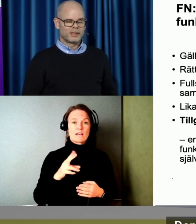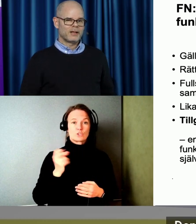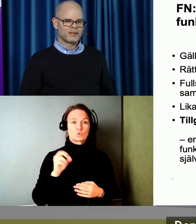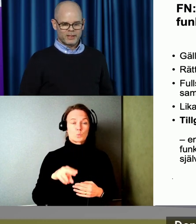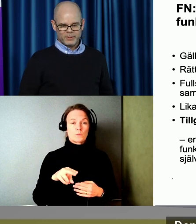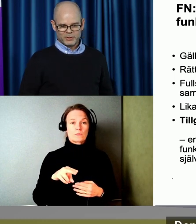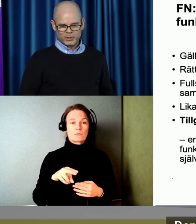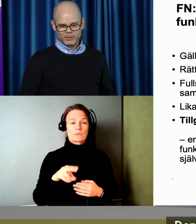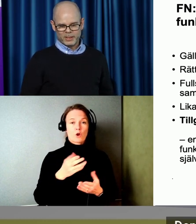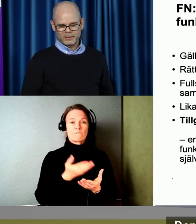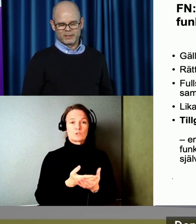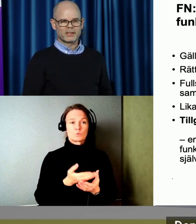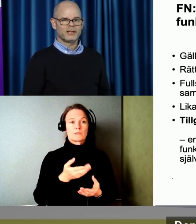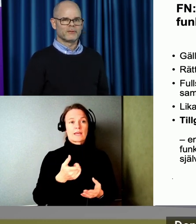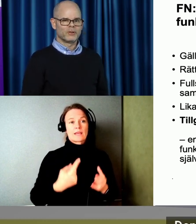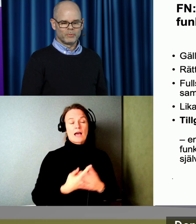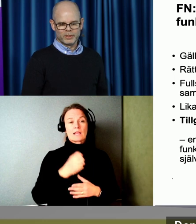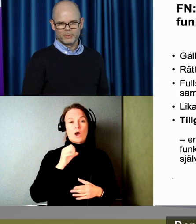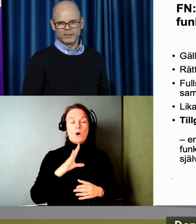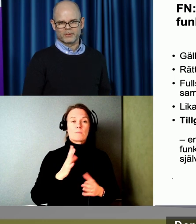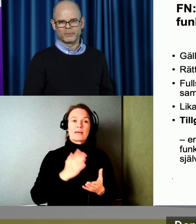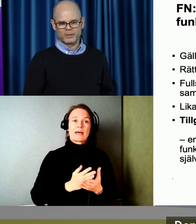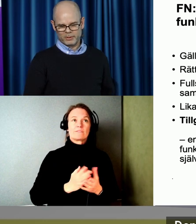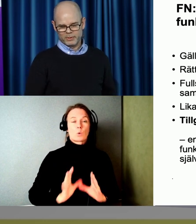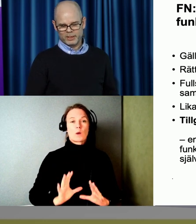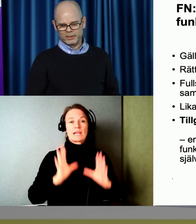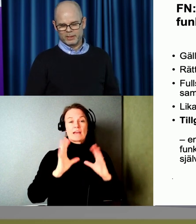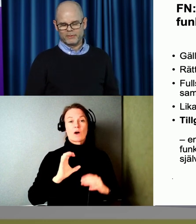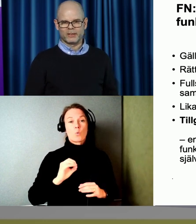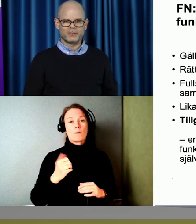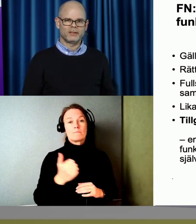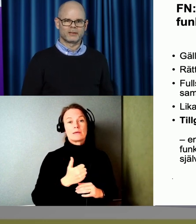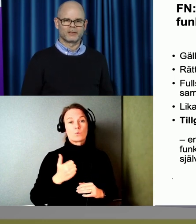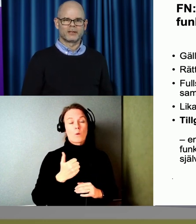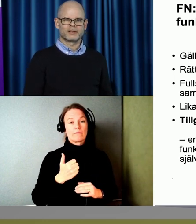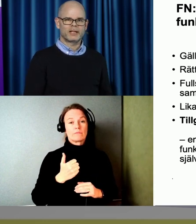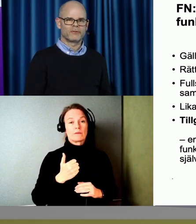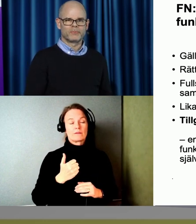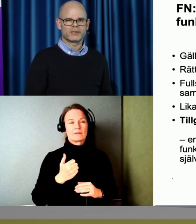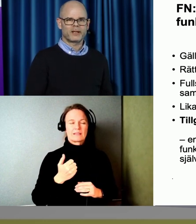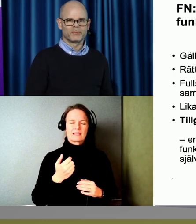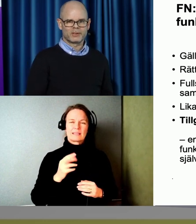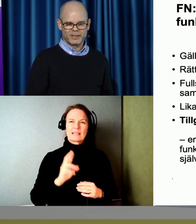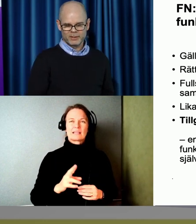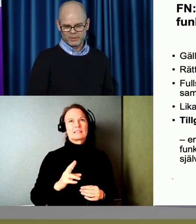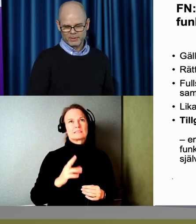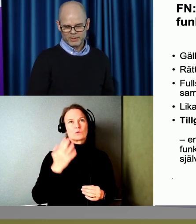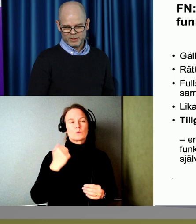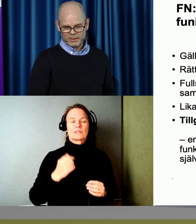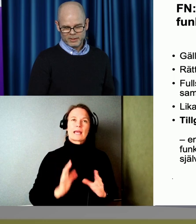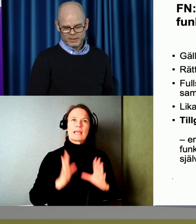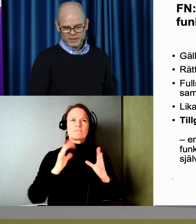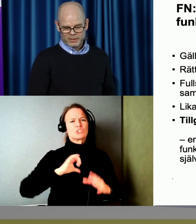Den handlar väldigt mycket om rätten att leva oberoende, som jag pratade om. Rätten att leva egentligen ett självbestämt liv.